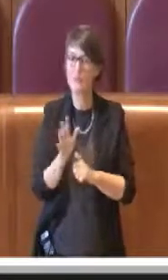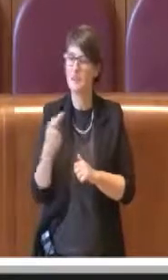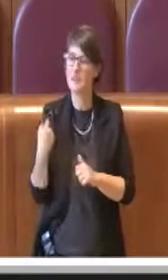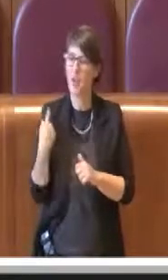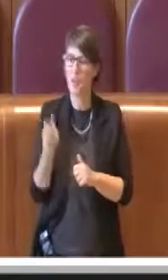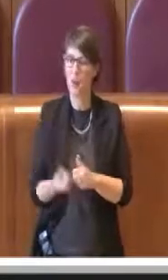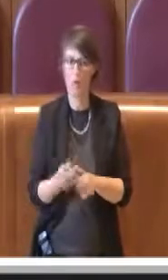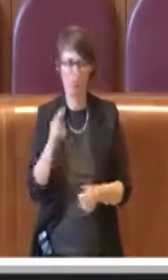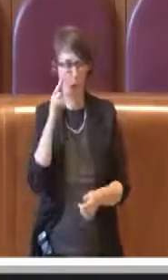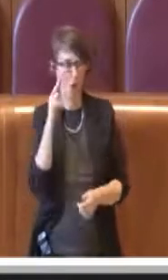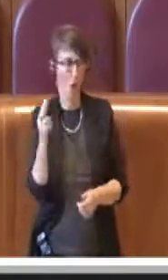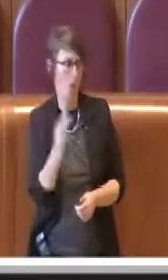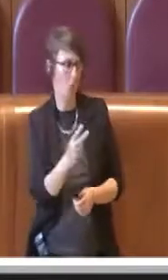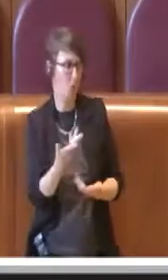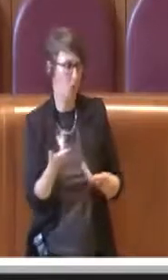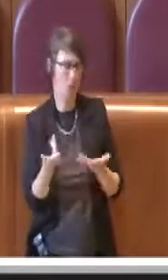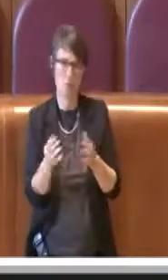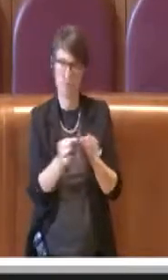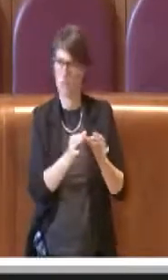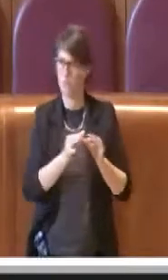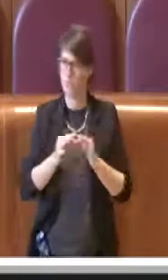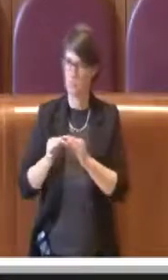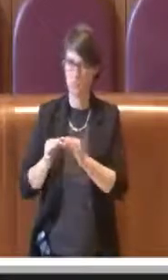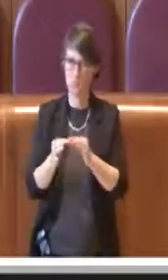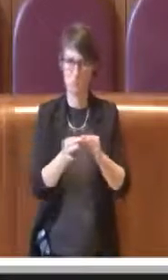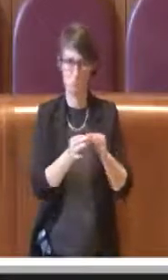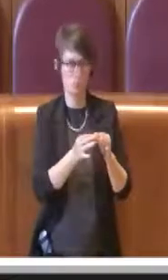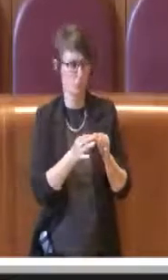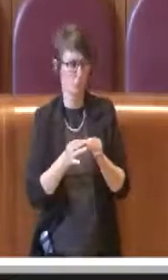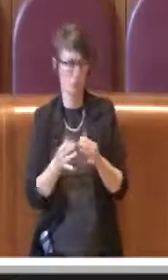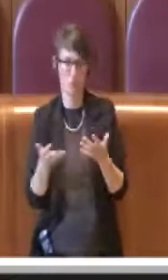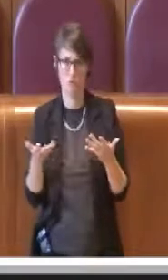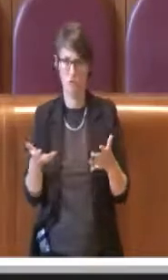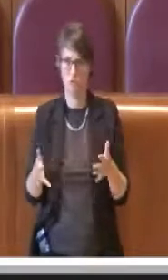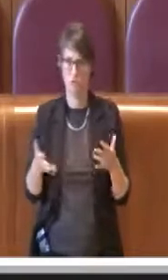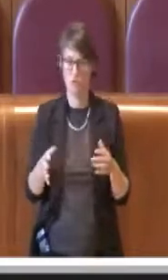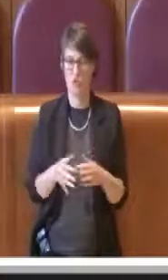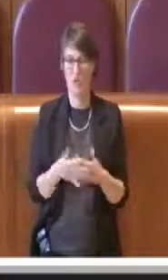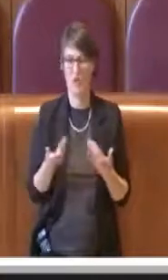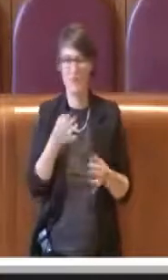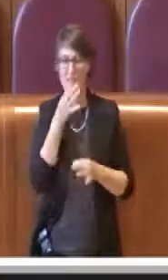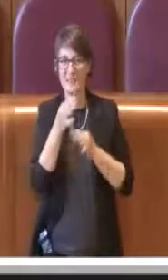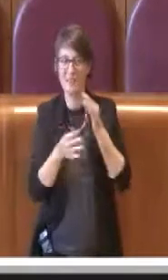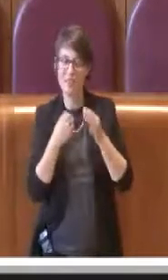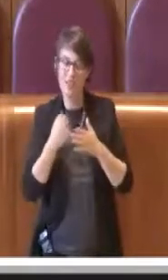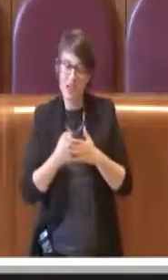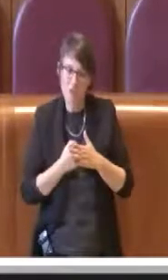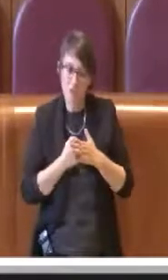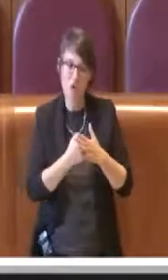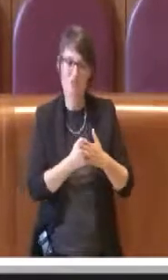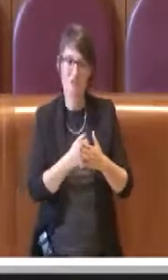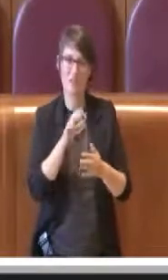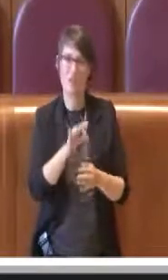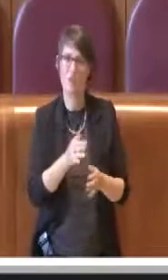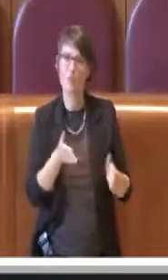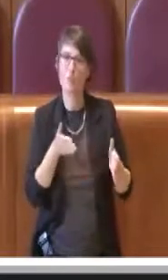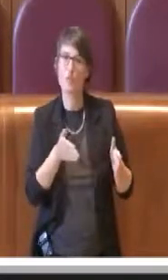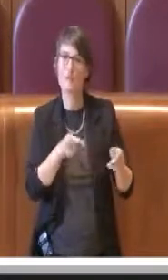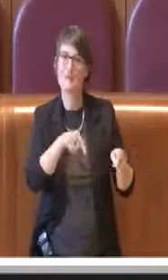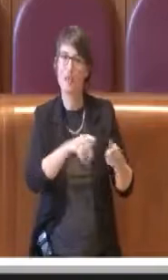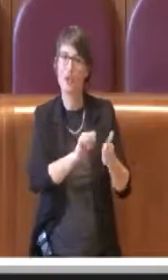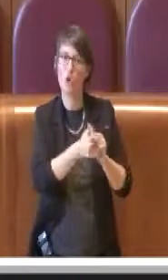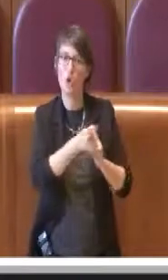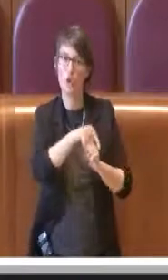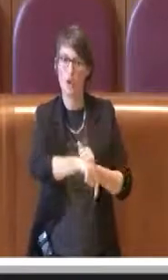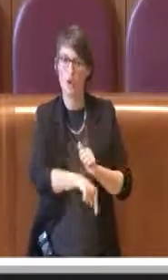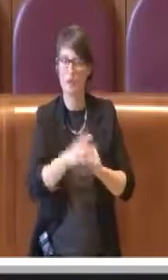necessità di dare sostegno un settore che è stato colpito più di altri dalle difficoltà che hanno coinvolto